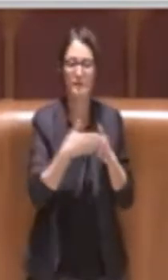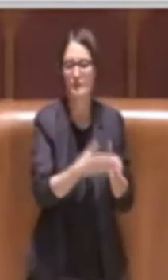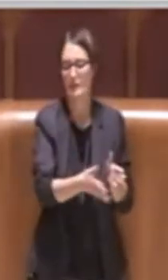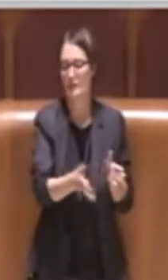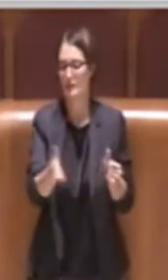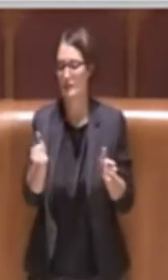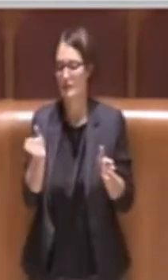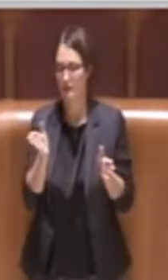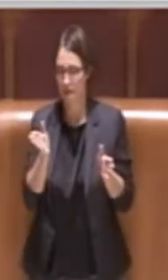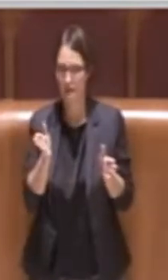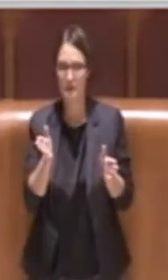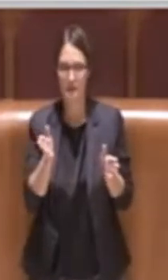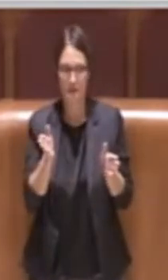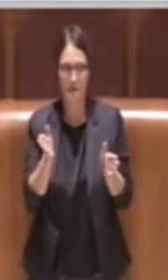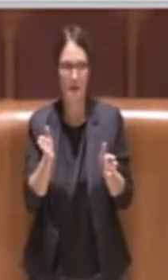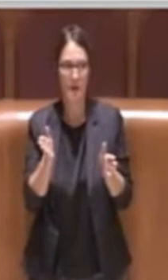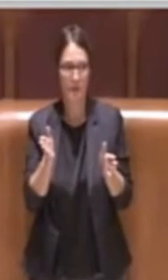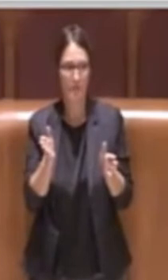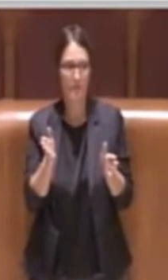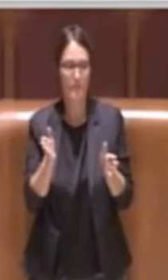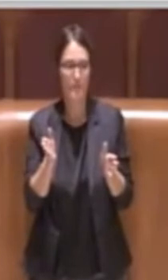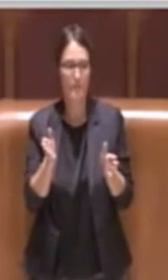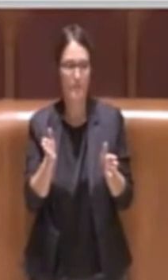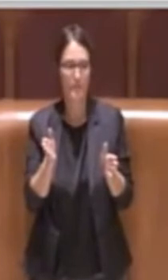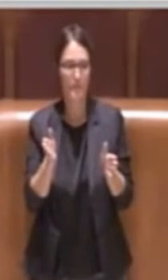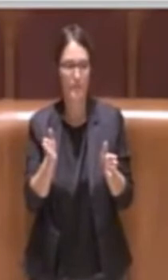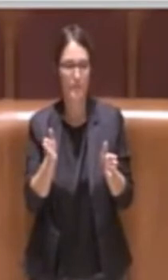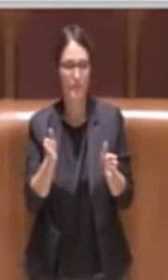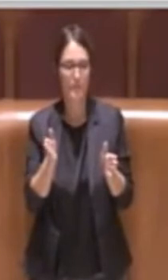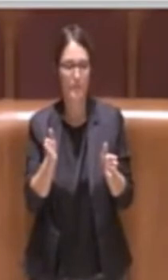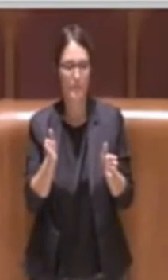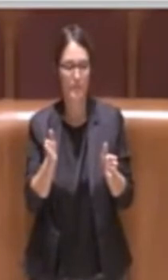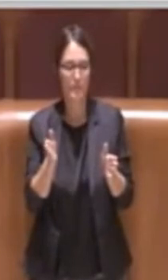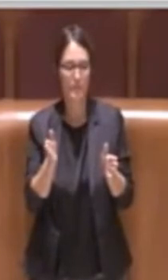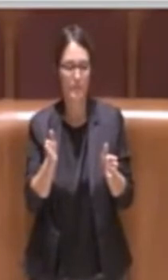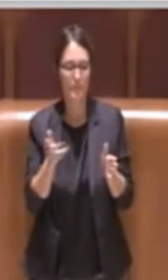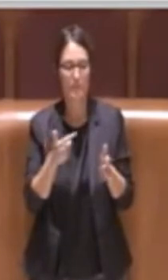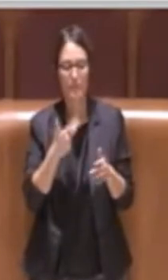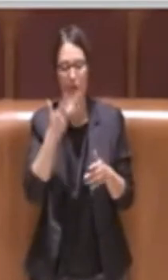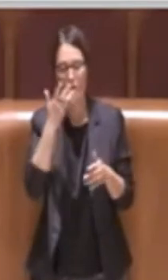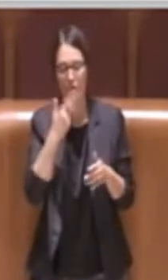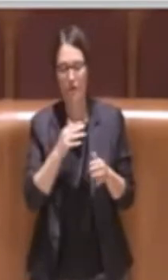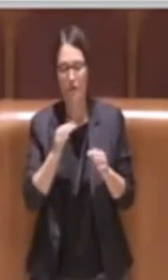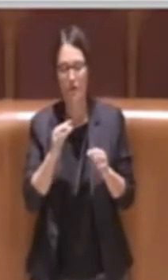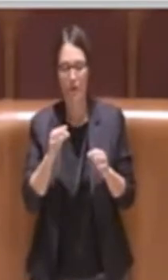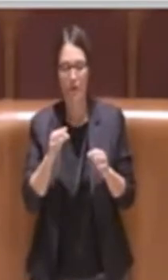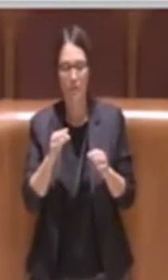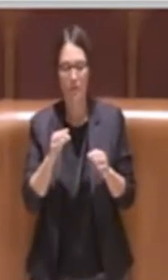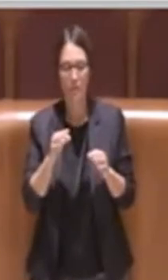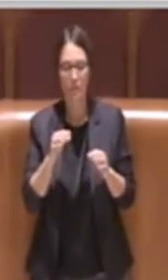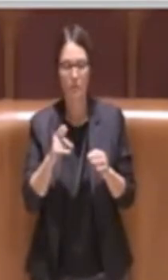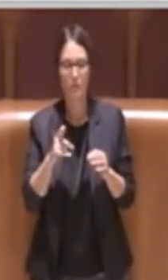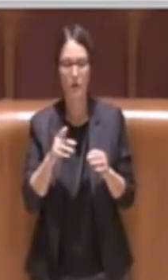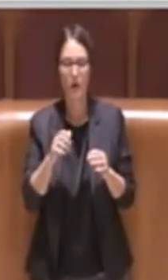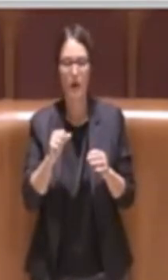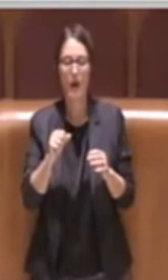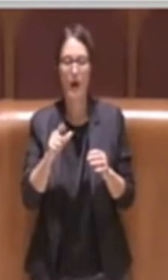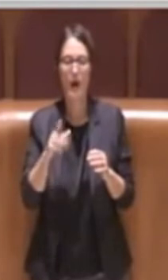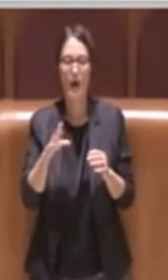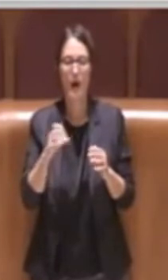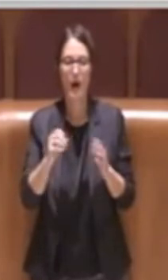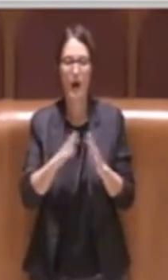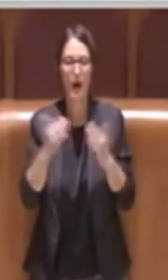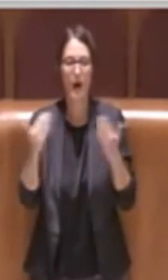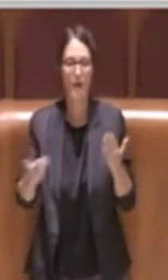necessità di aggiornare in via anticipata l'albo al quale i